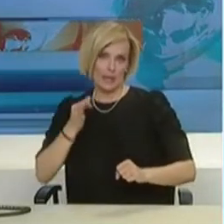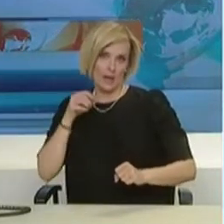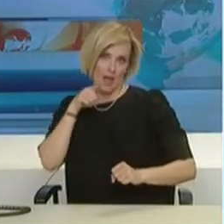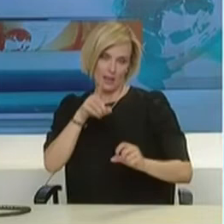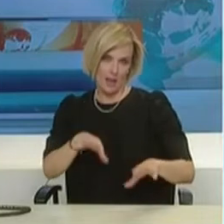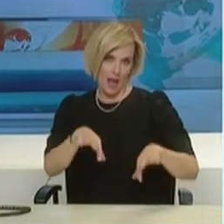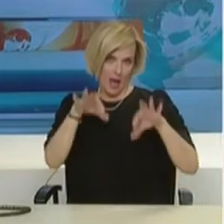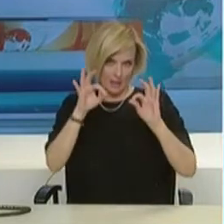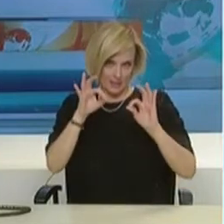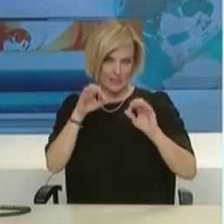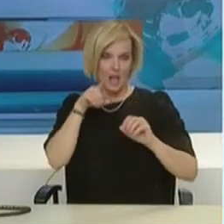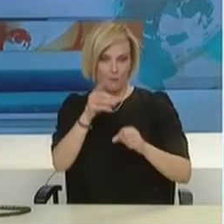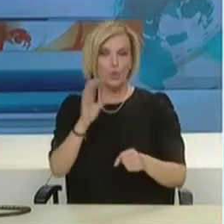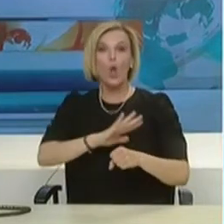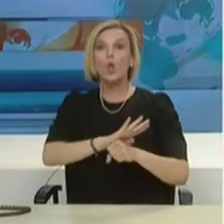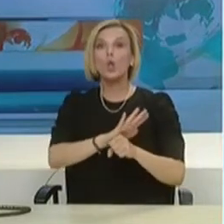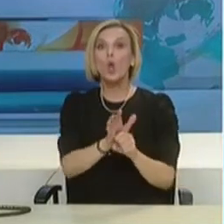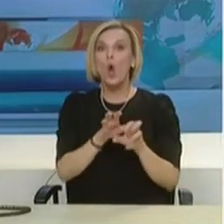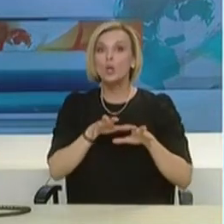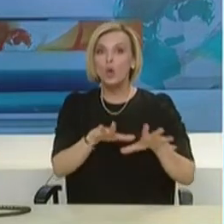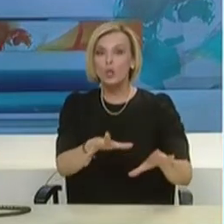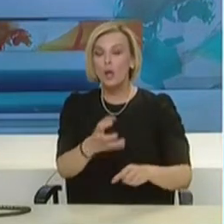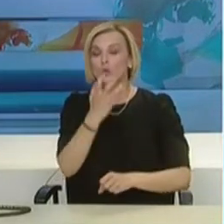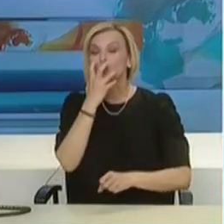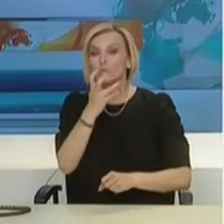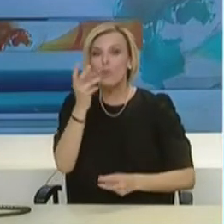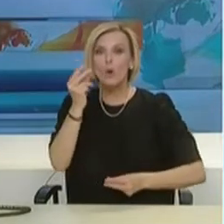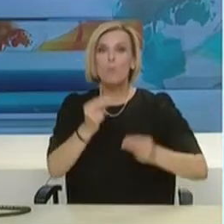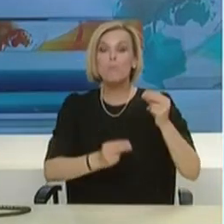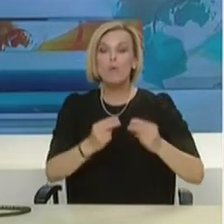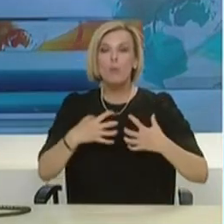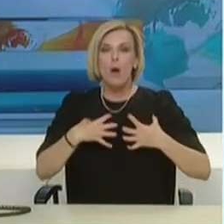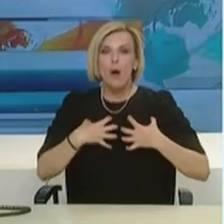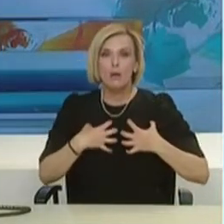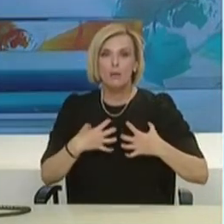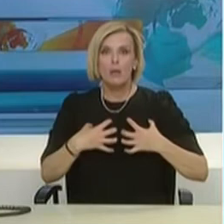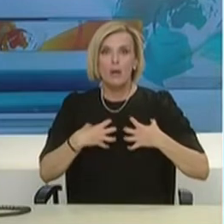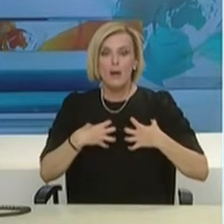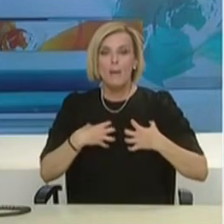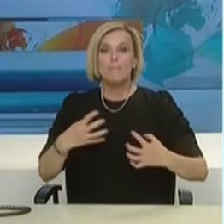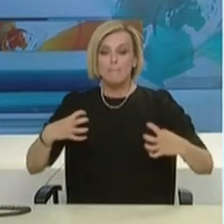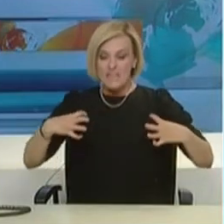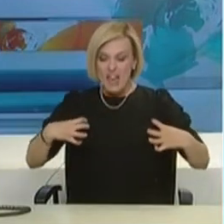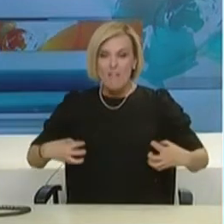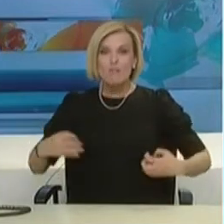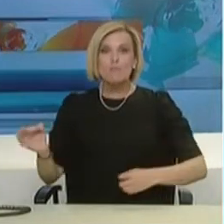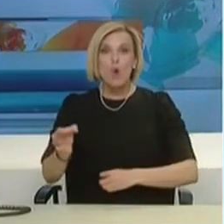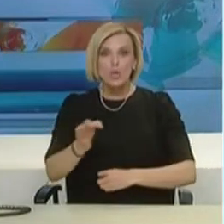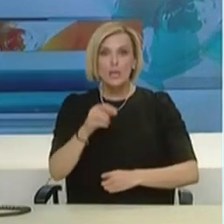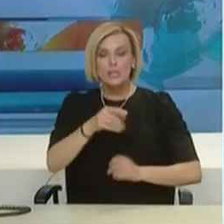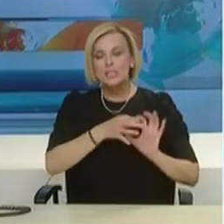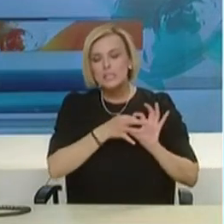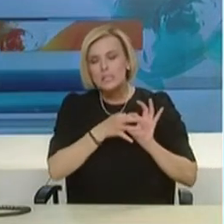SARS-CoV-2, που προκαλεί οξύ και σοβαρό αναπνευστικό σύνδρομο από πνευμονία, συνεχίζει την